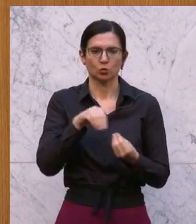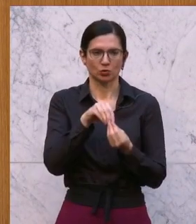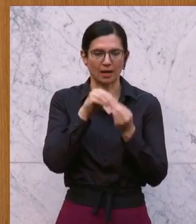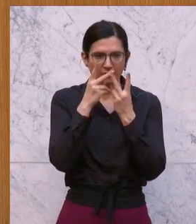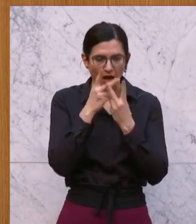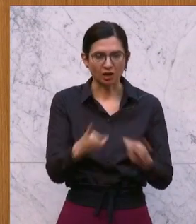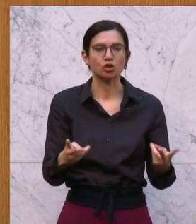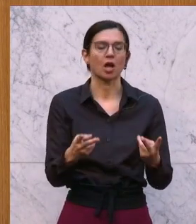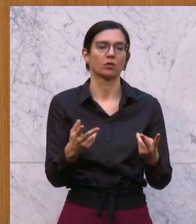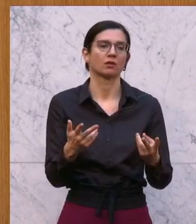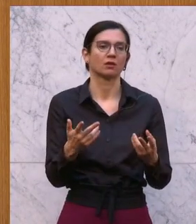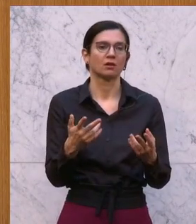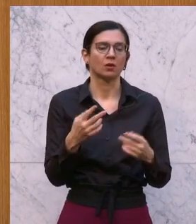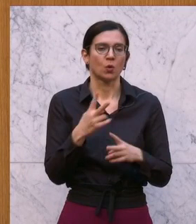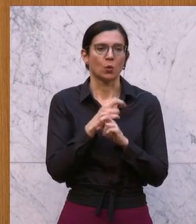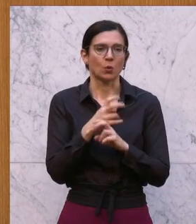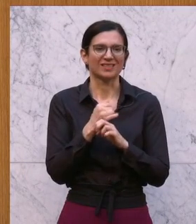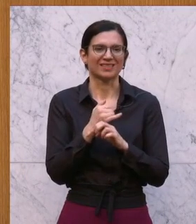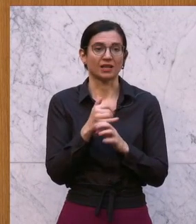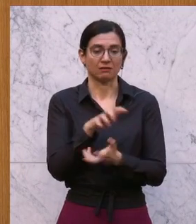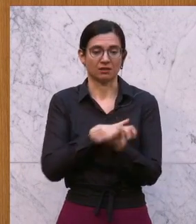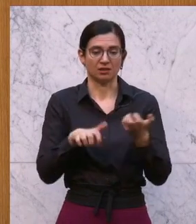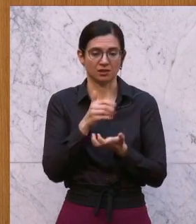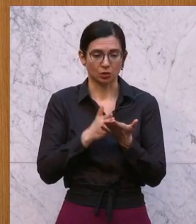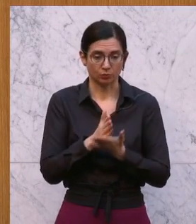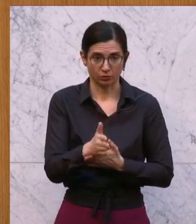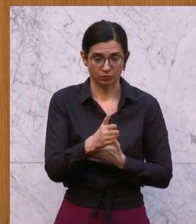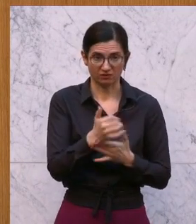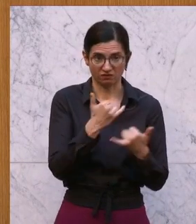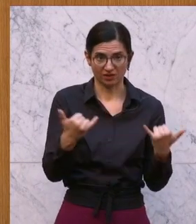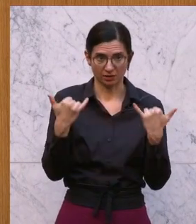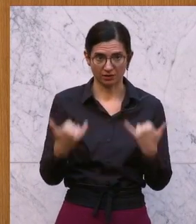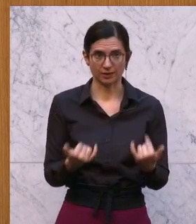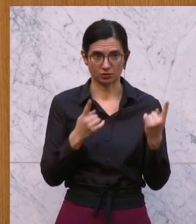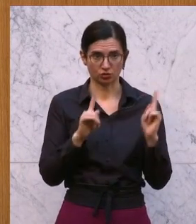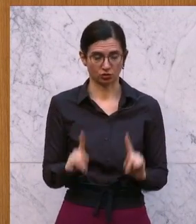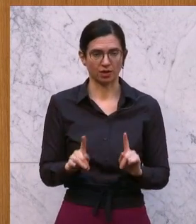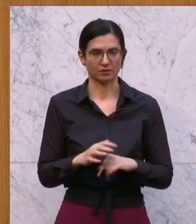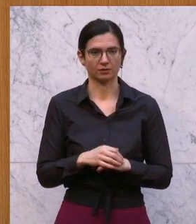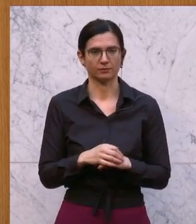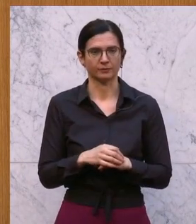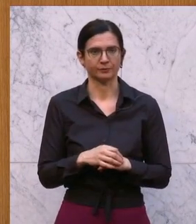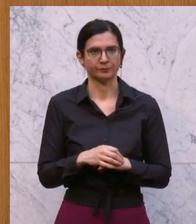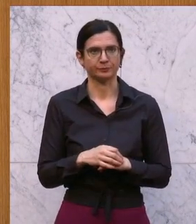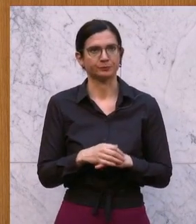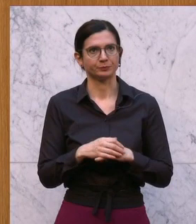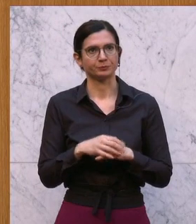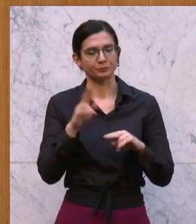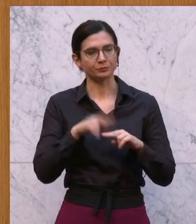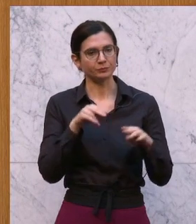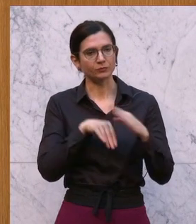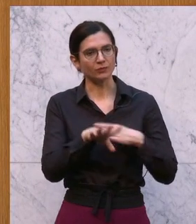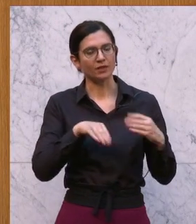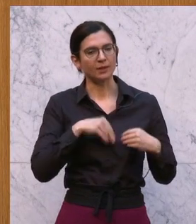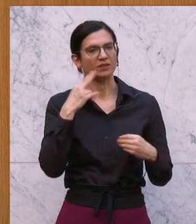anschauen, wie ist Österreich durch diese Krise gekommen und wie steht Österreich jetzt im Nachhinein da? Wenn man sich die Unternehmen